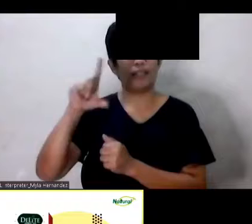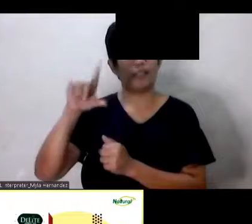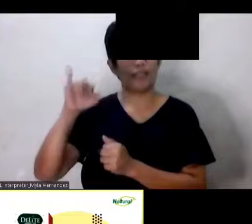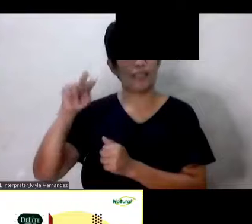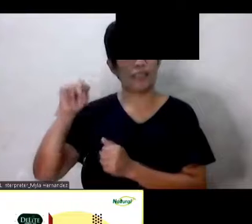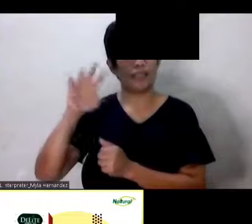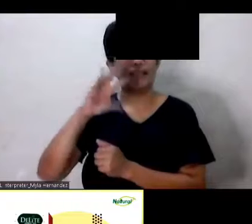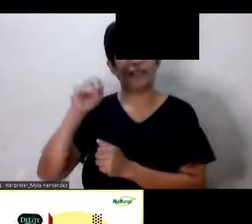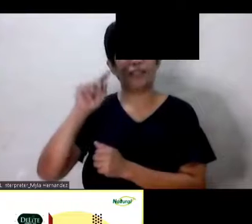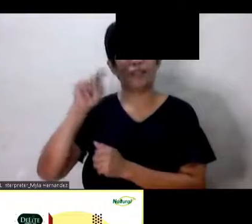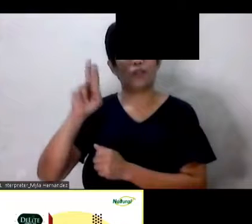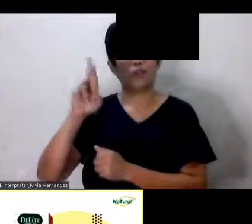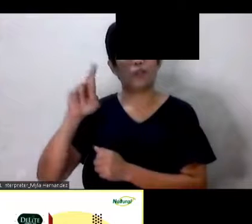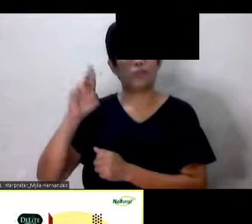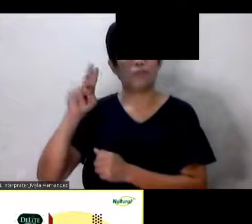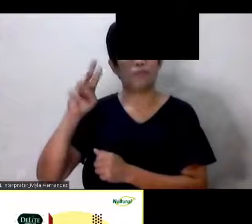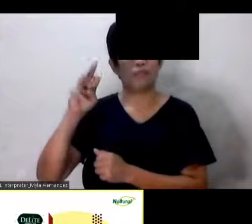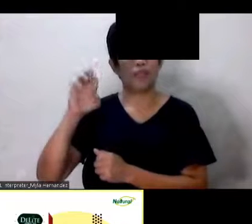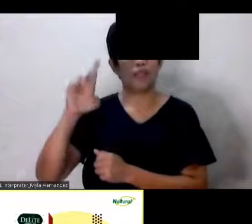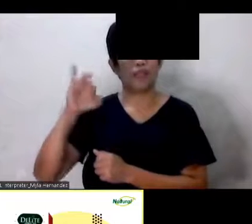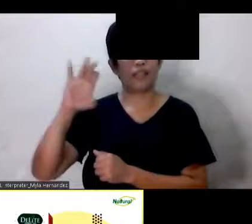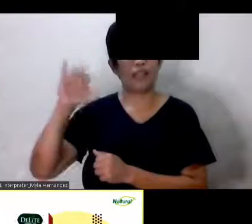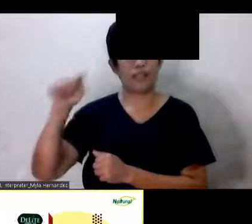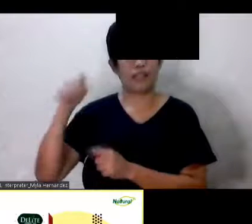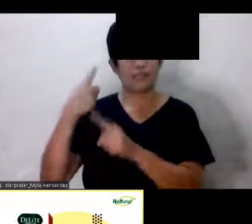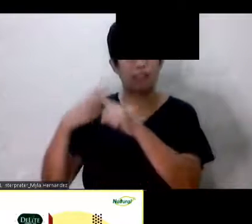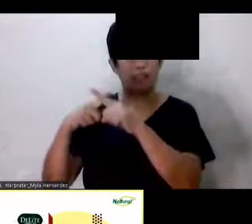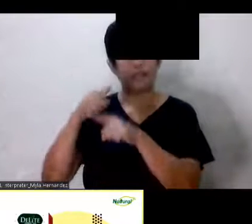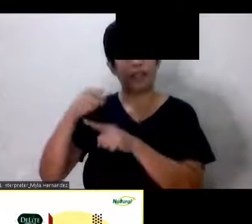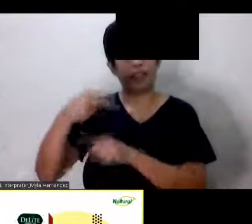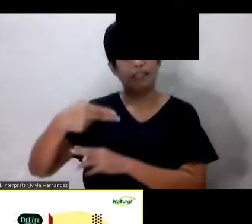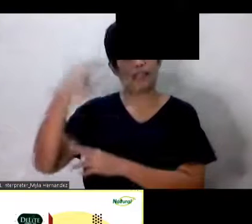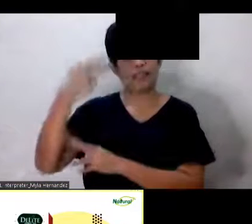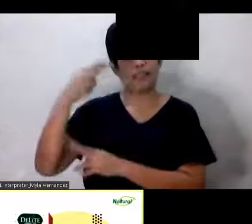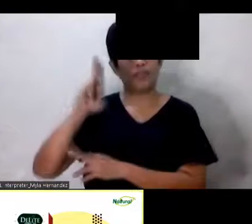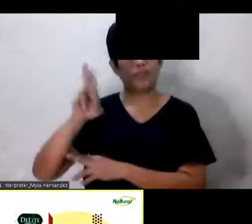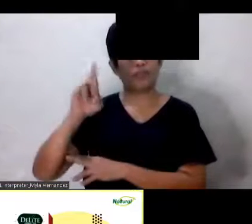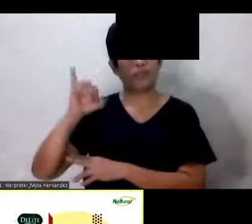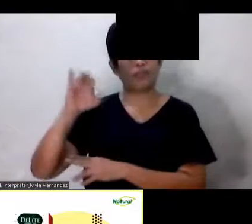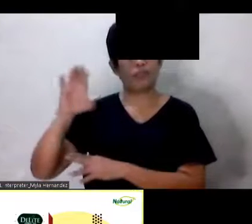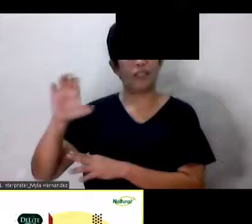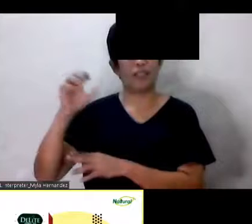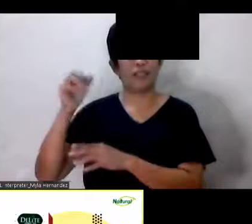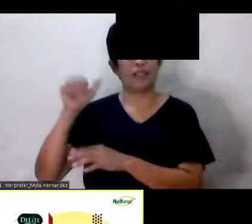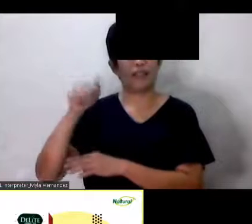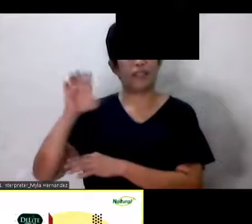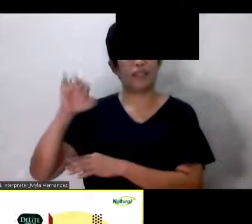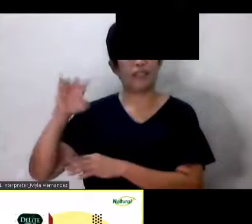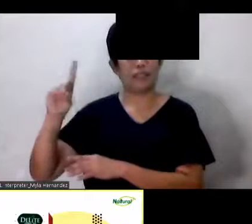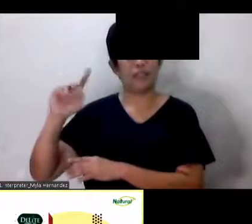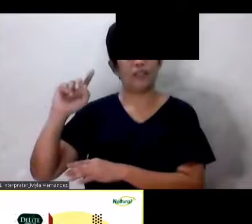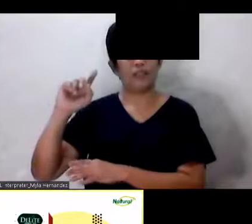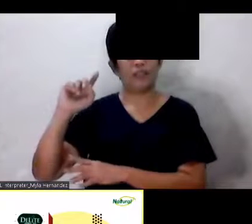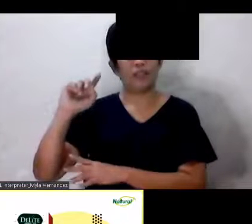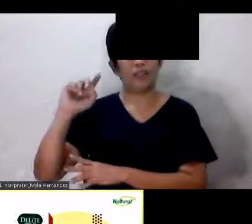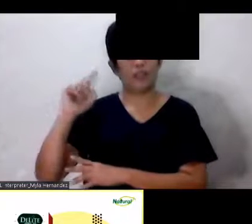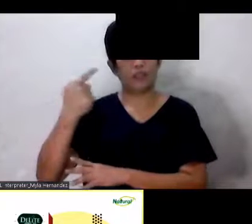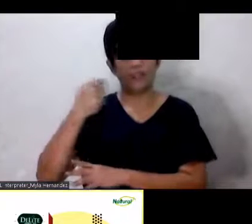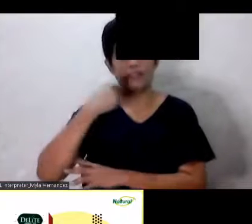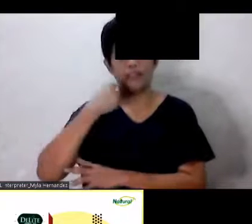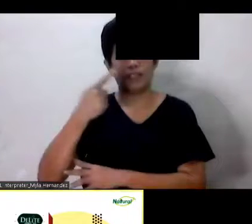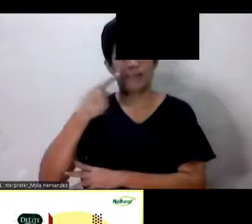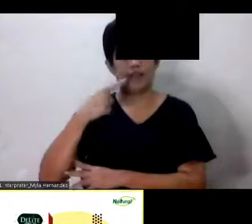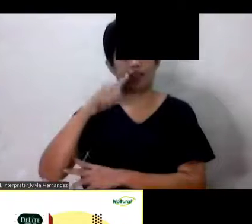kasi mataas ang kanyang uric acid Yan ang unang sinabi niya sa akin nung nag nag zoom